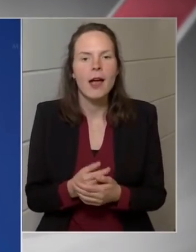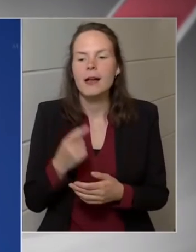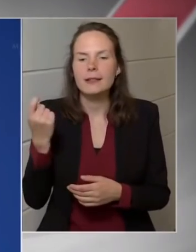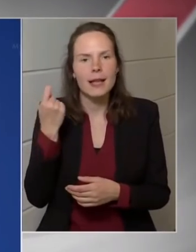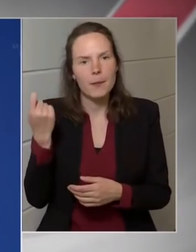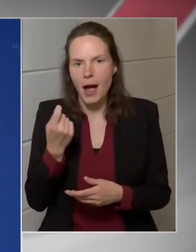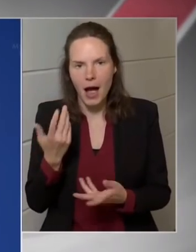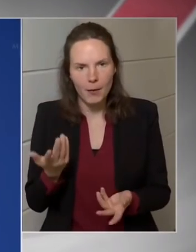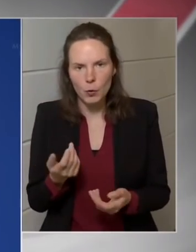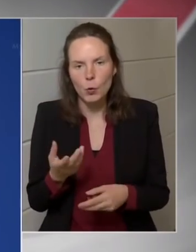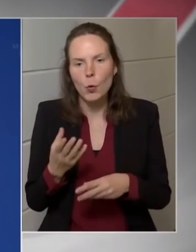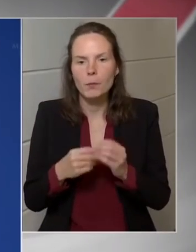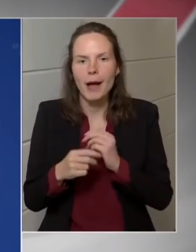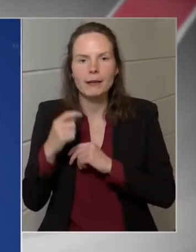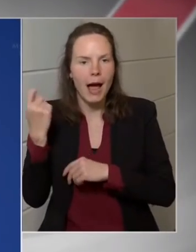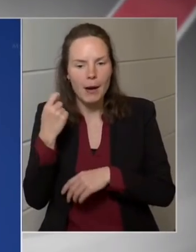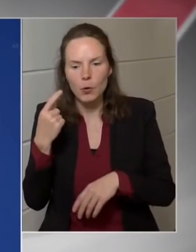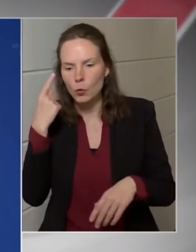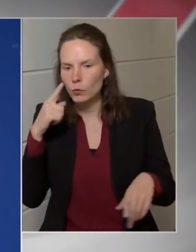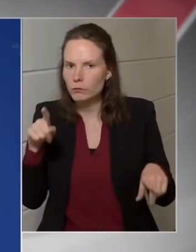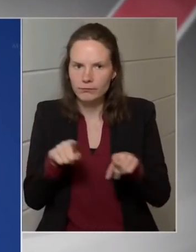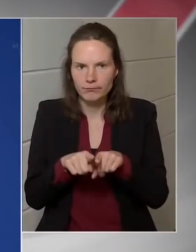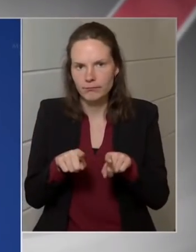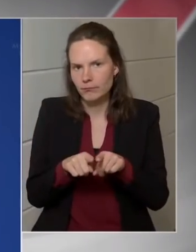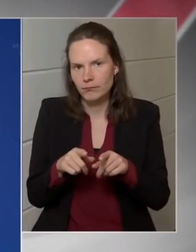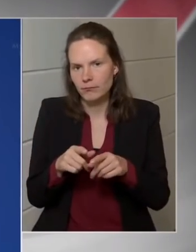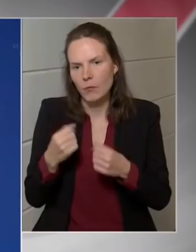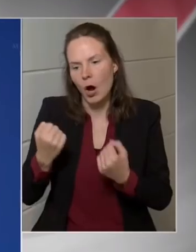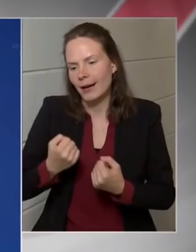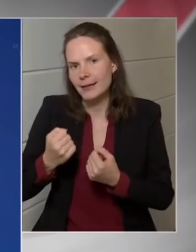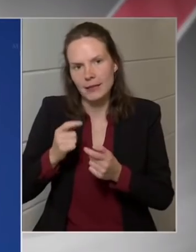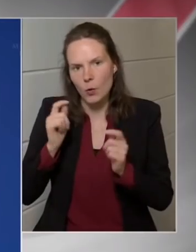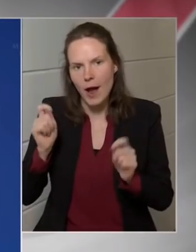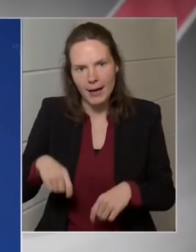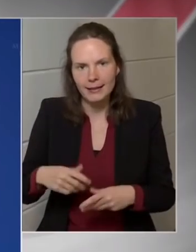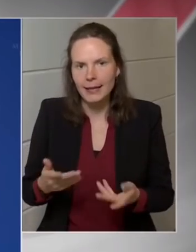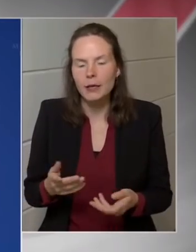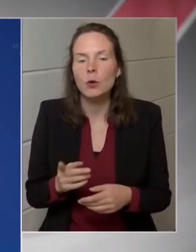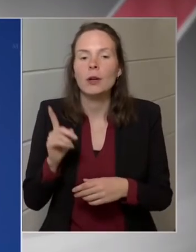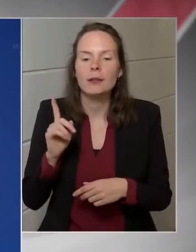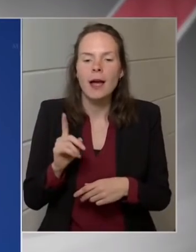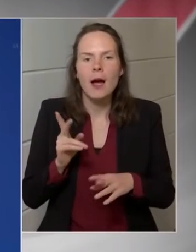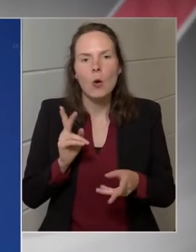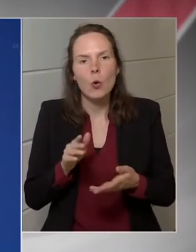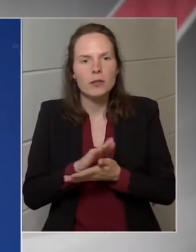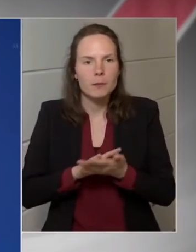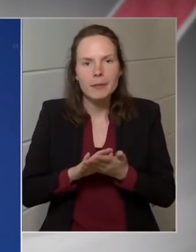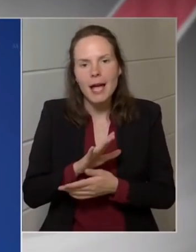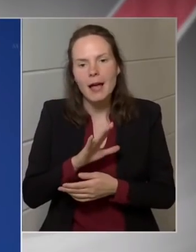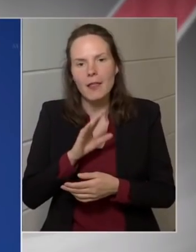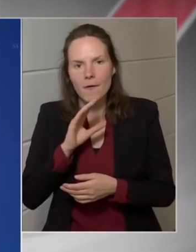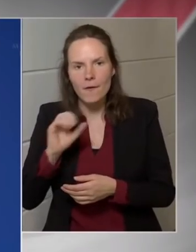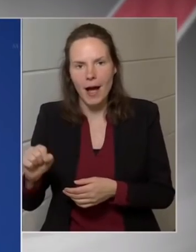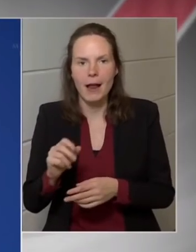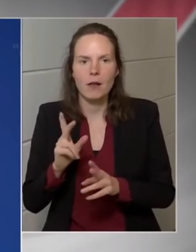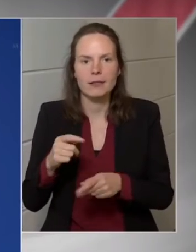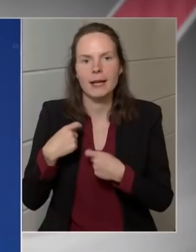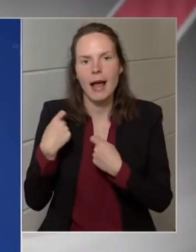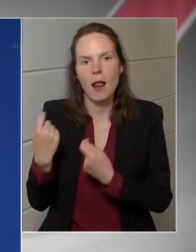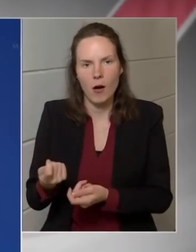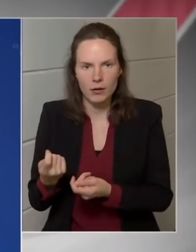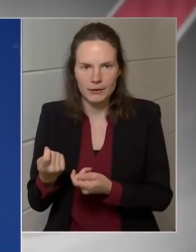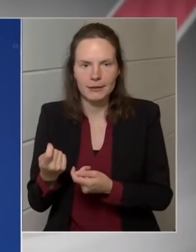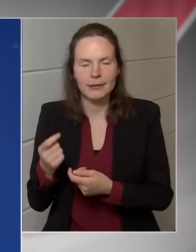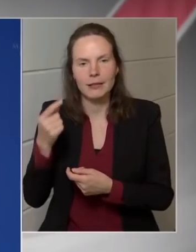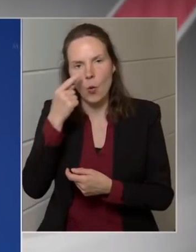kérdés most, amiben a helyzet megítélés se a két kormánynak különbözik. Ez nem a háború,